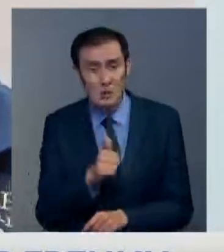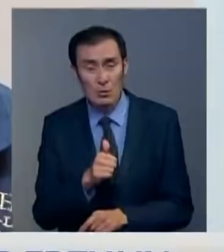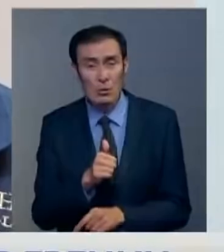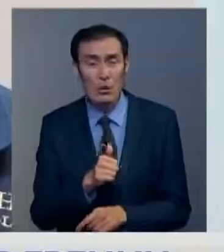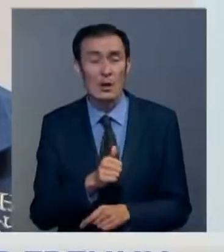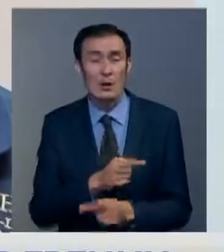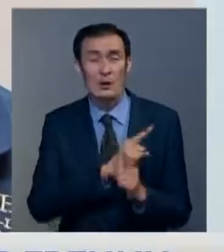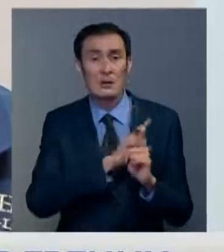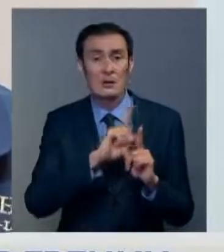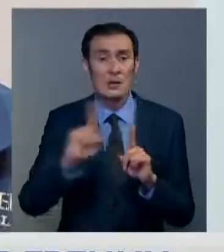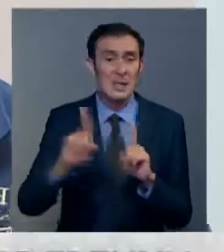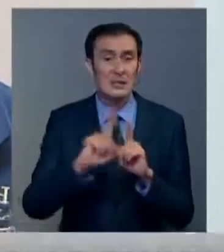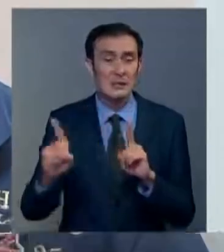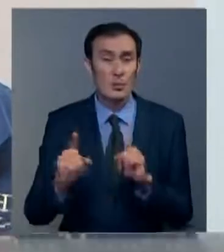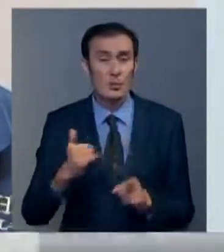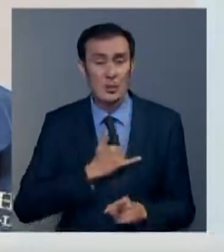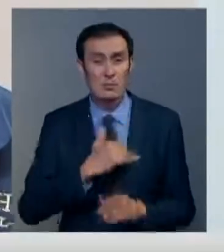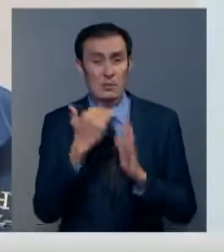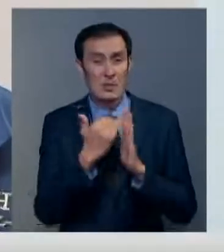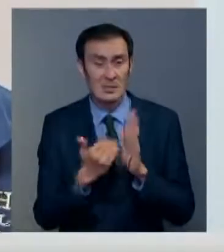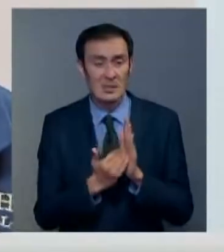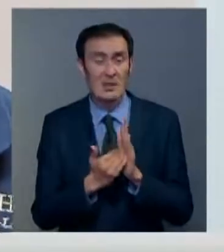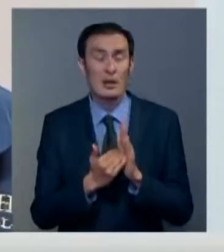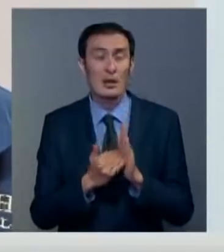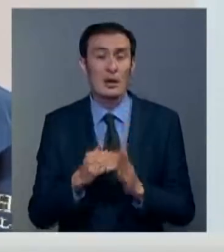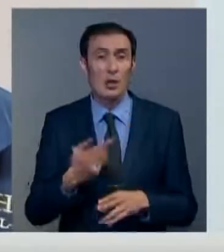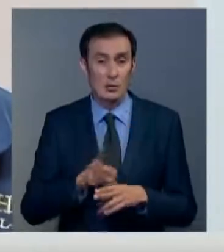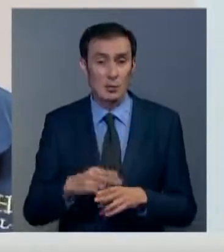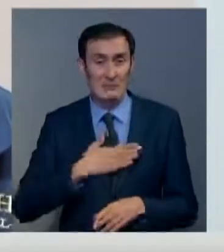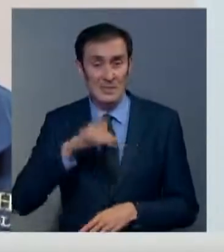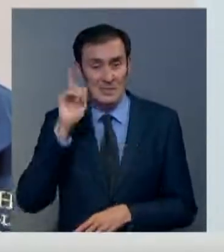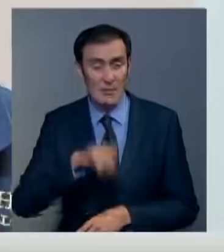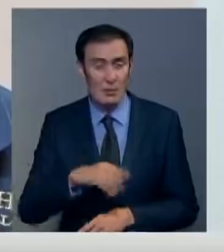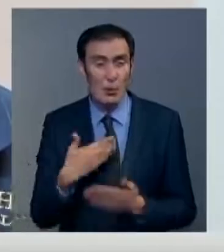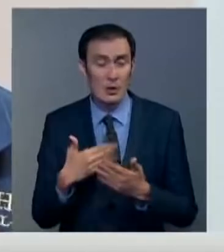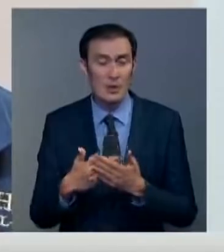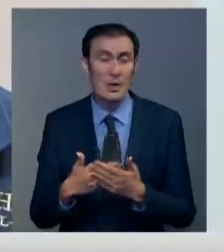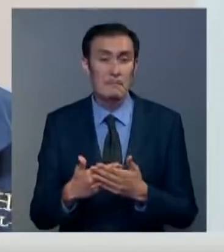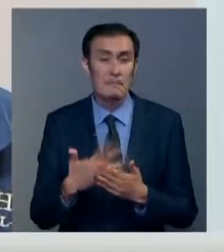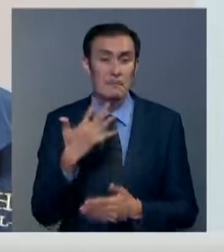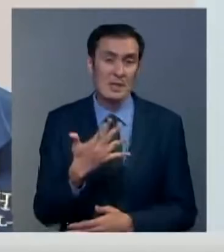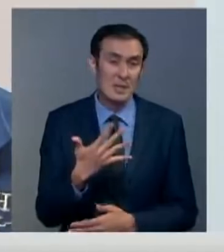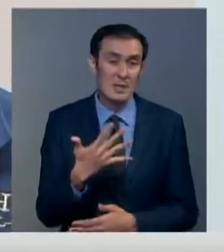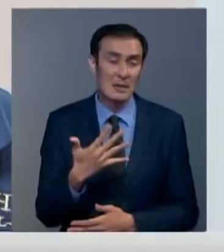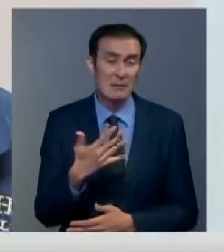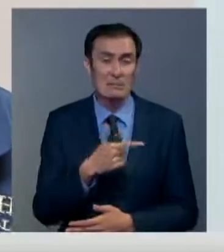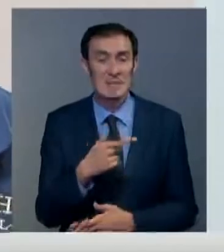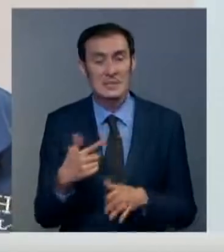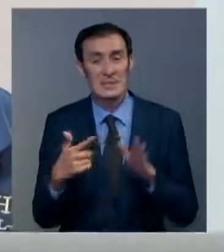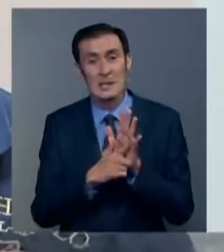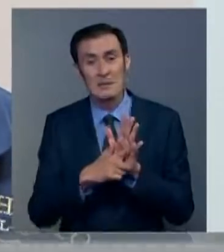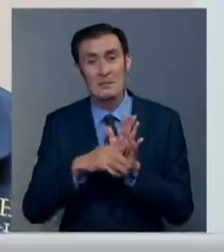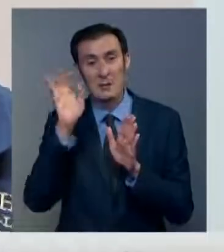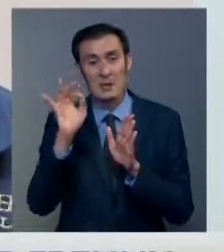несколько рейсов. И по нашей статистике, по той информации, которая у меня есть, около 5-7%